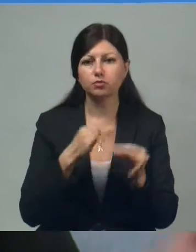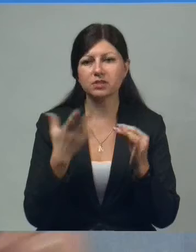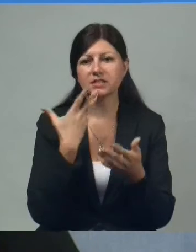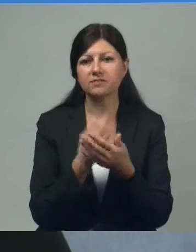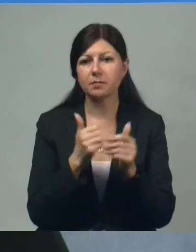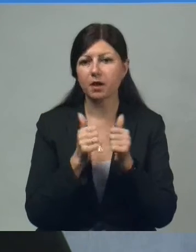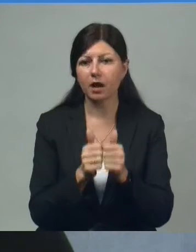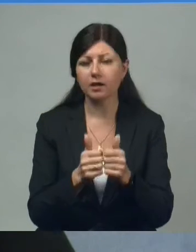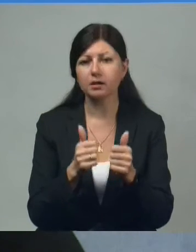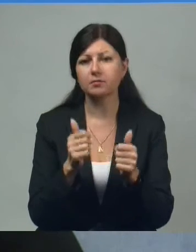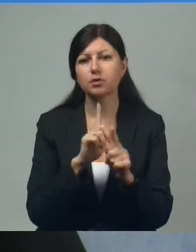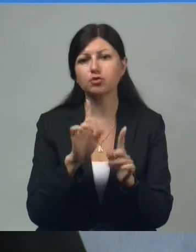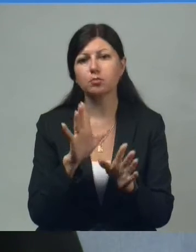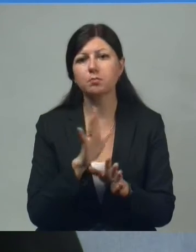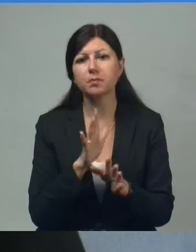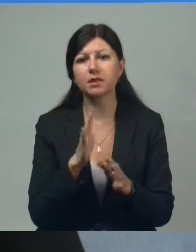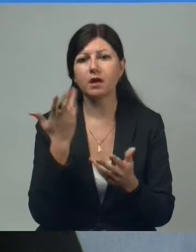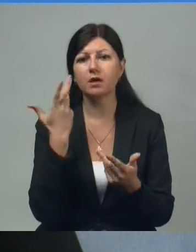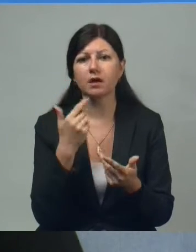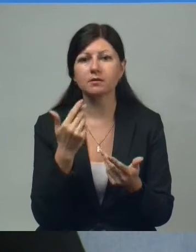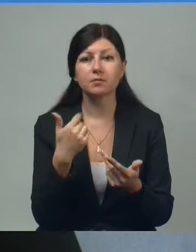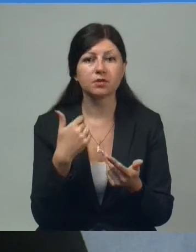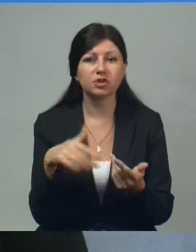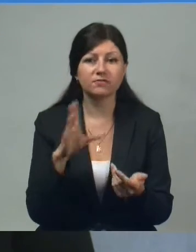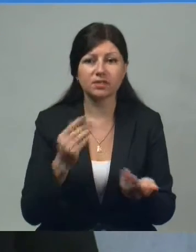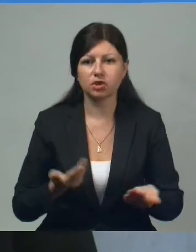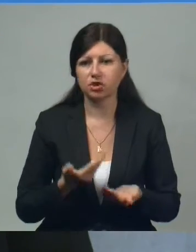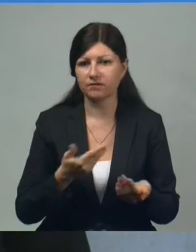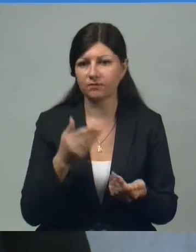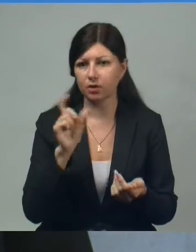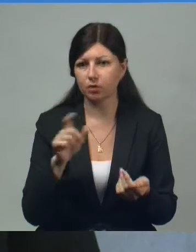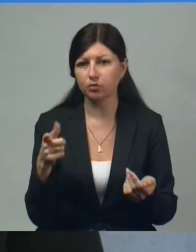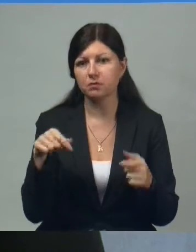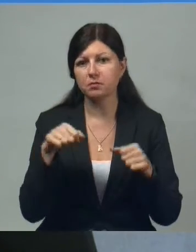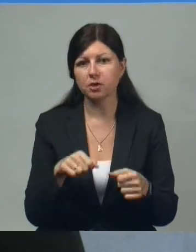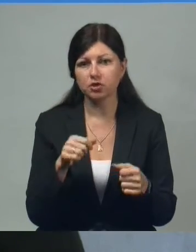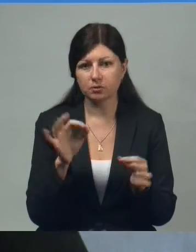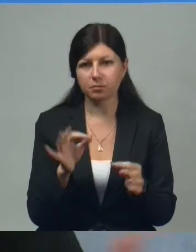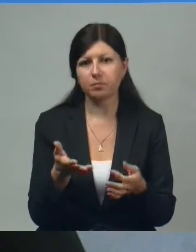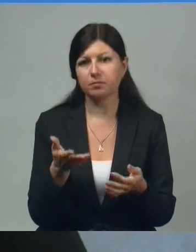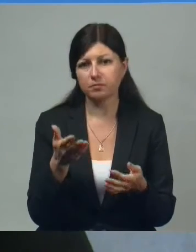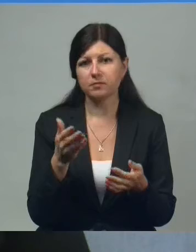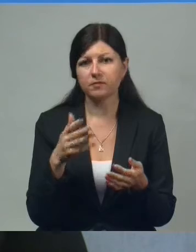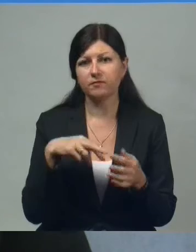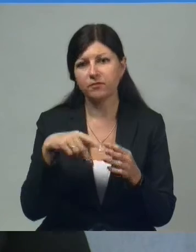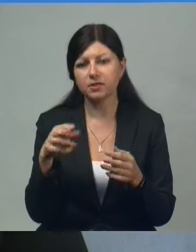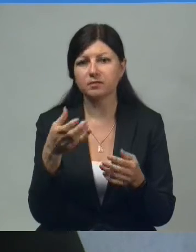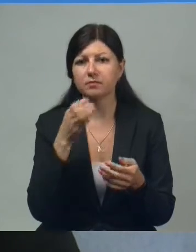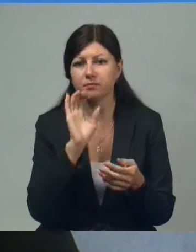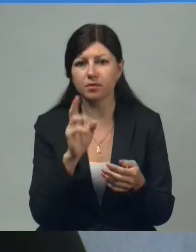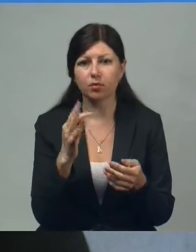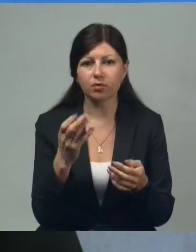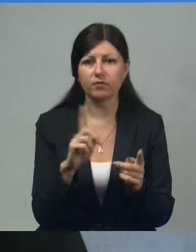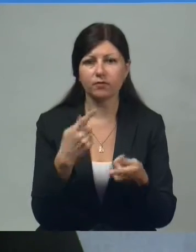коллегами, что было в тот момент, когда мы все живые люди, да, ты имеешь право выйти, взять кофе, да, и